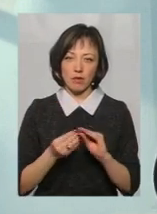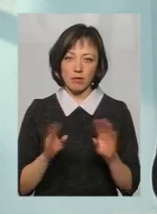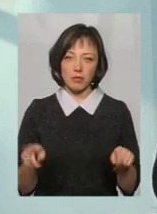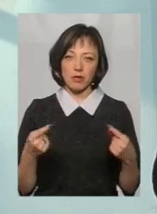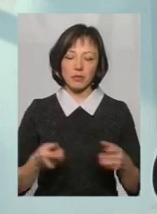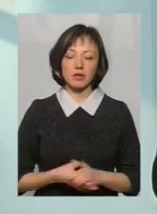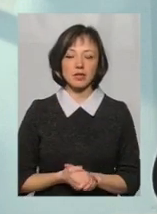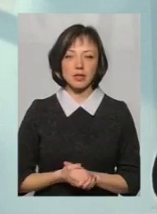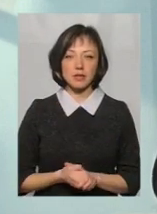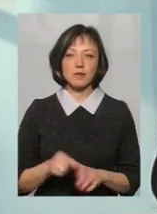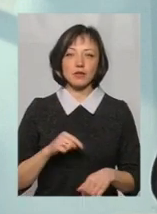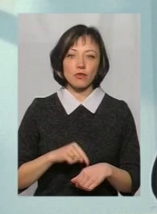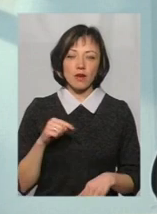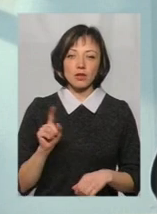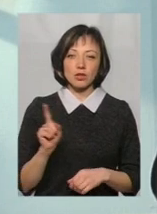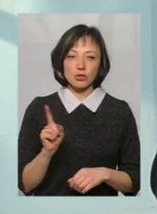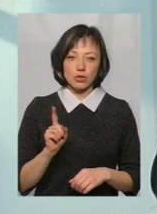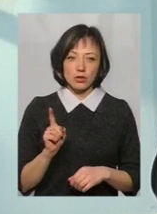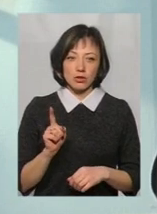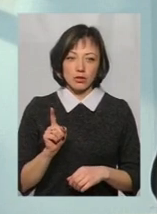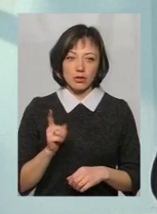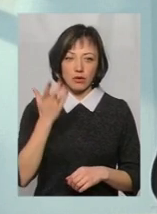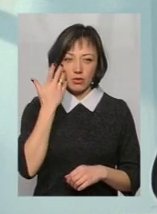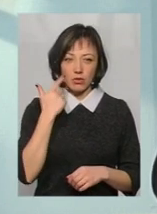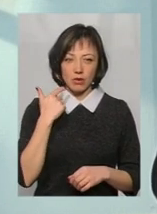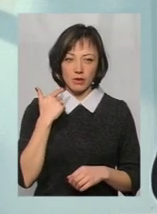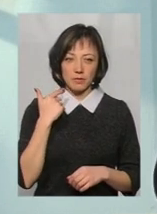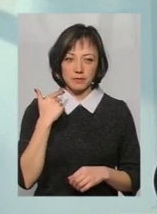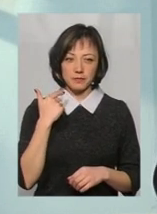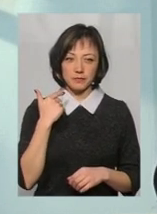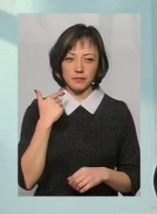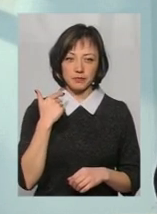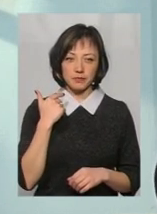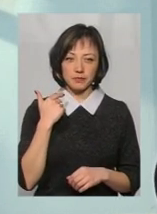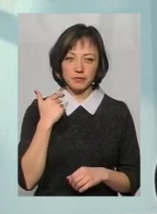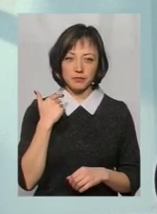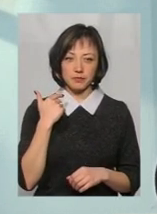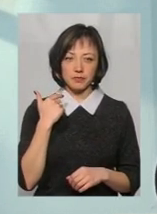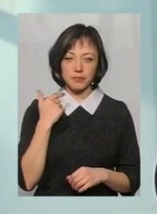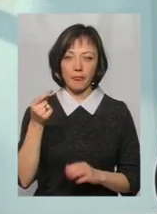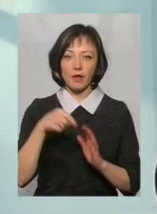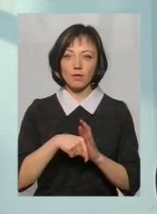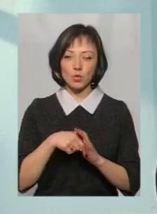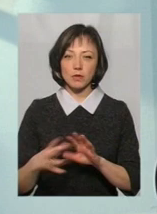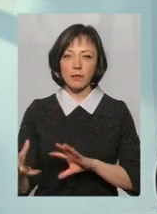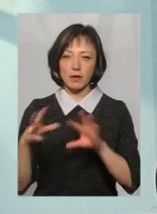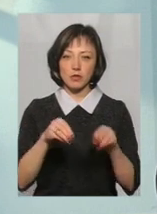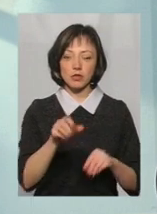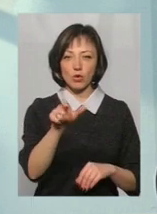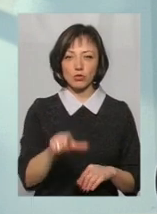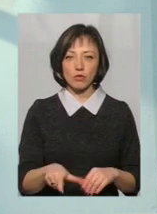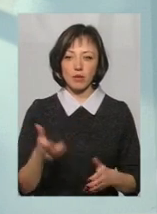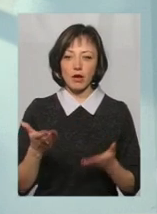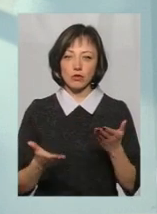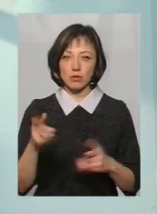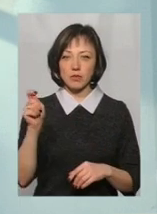відчувати, що коли внутрішньопереміщена там навіть особа, якщо